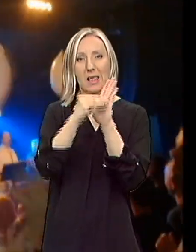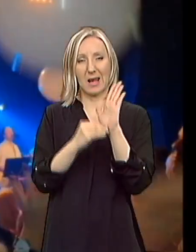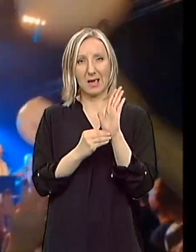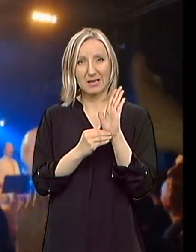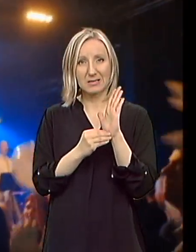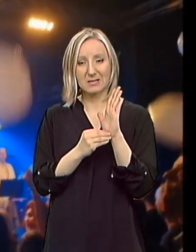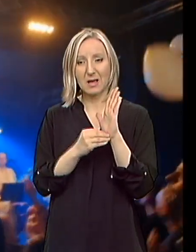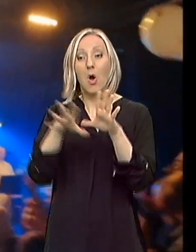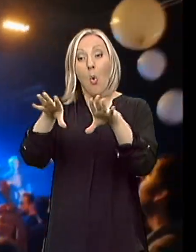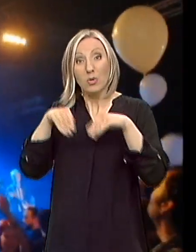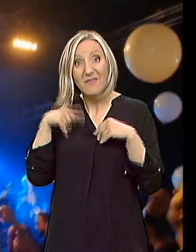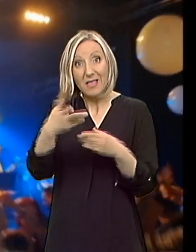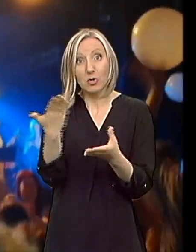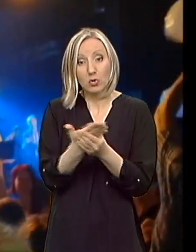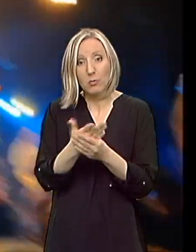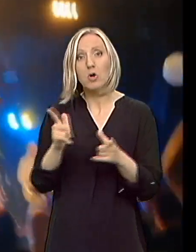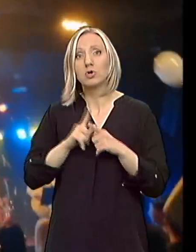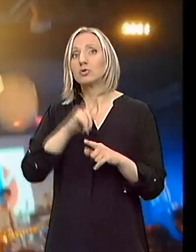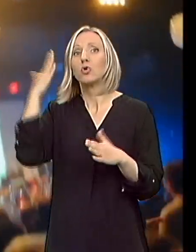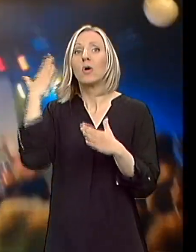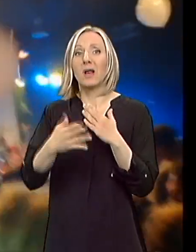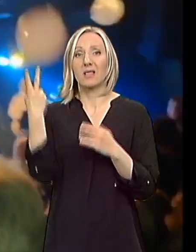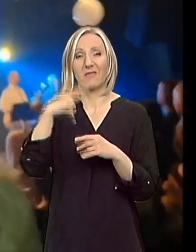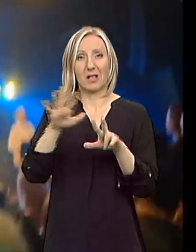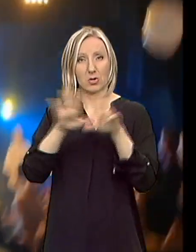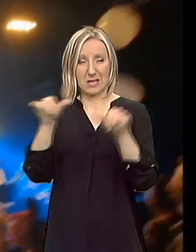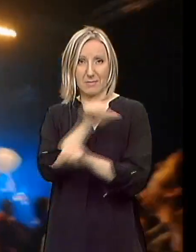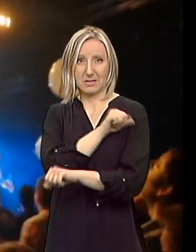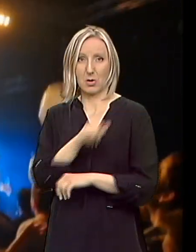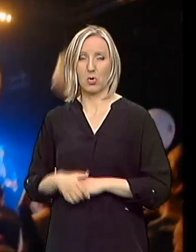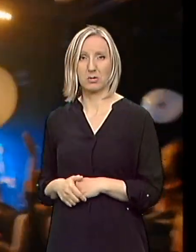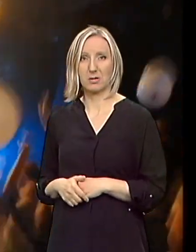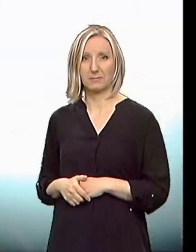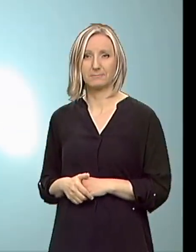Usvajanje ovog dokumenta očekuje se do kraja 2018. godina.